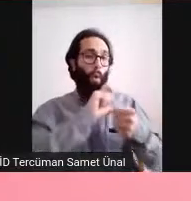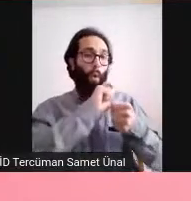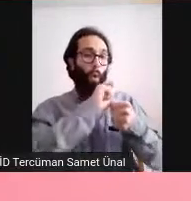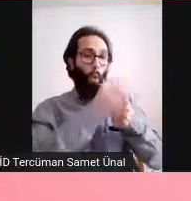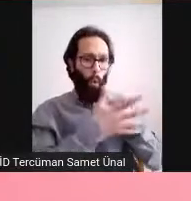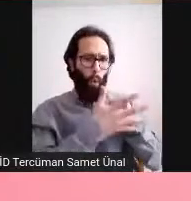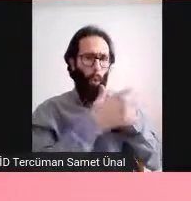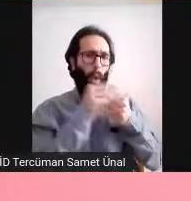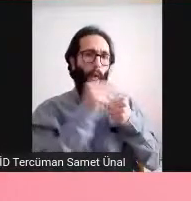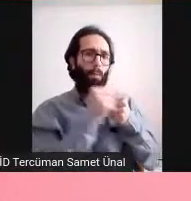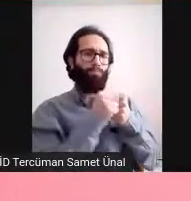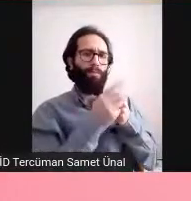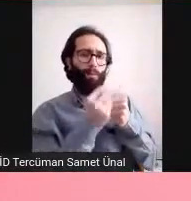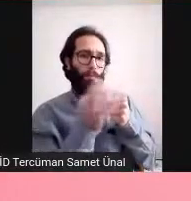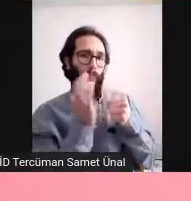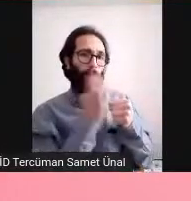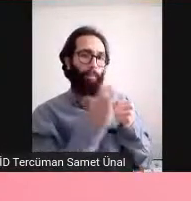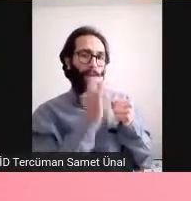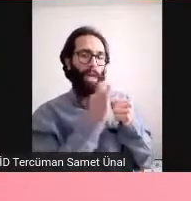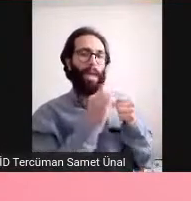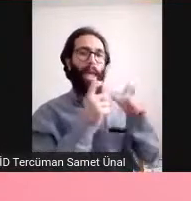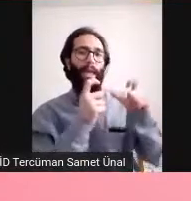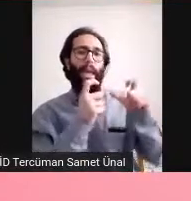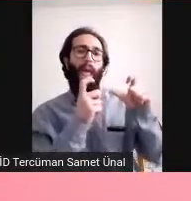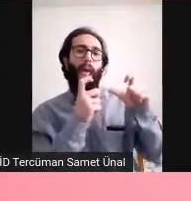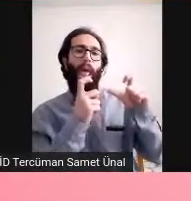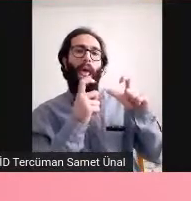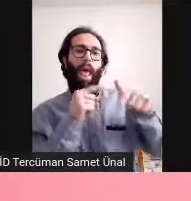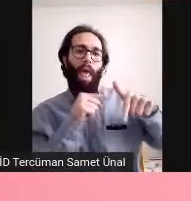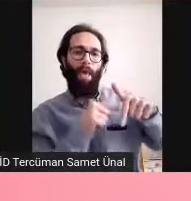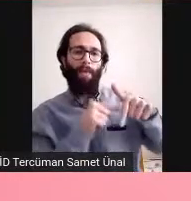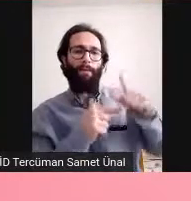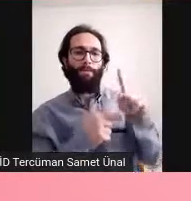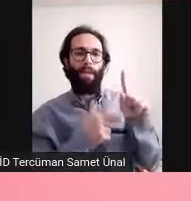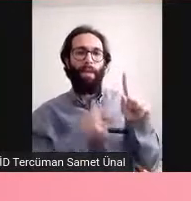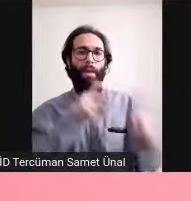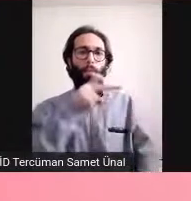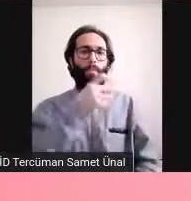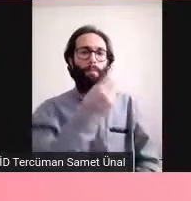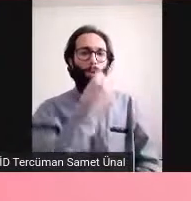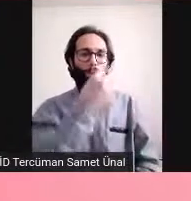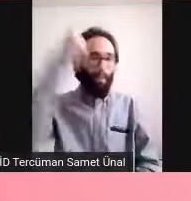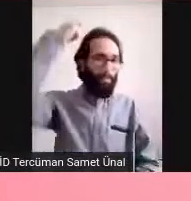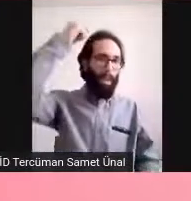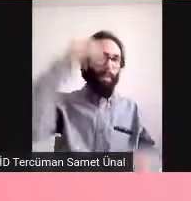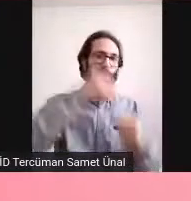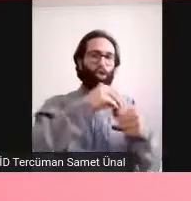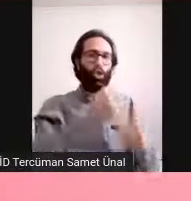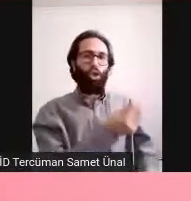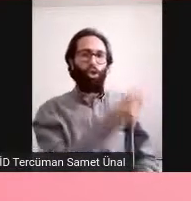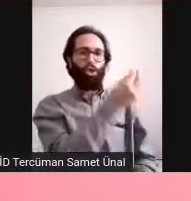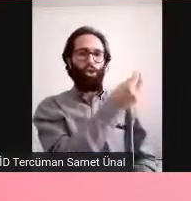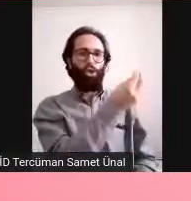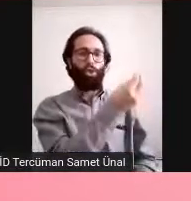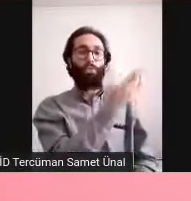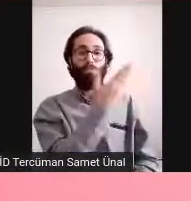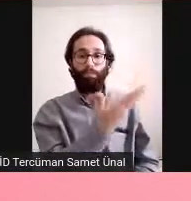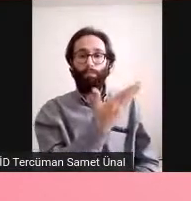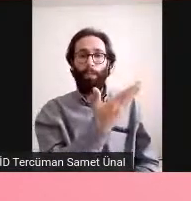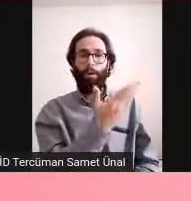düşünüyoruz diyor. S3 proteinini bulduğumuz için diyor. şimdi bir başka grup Evo Maria